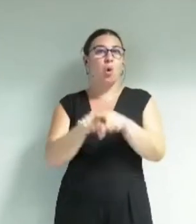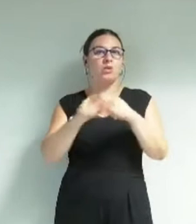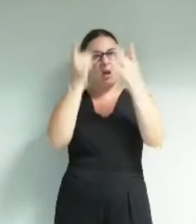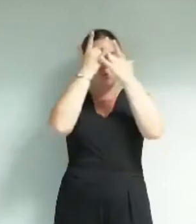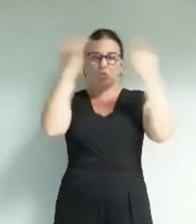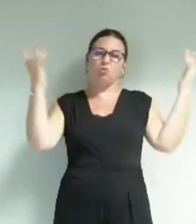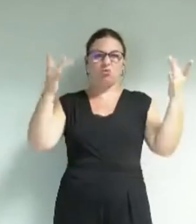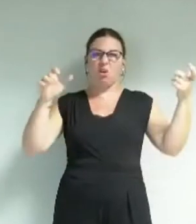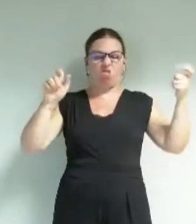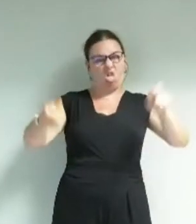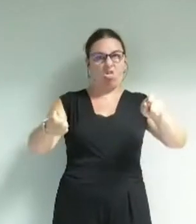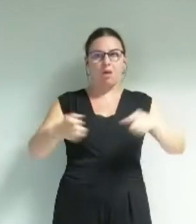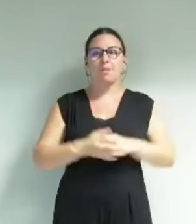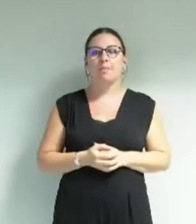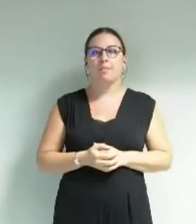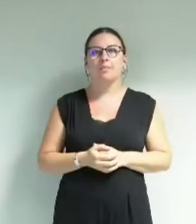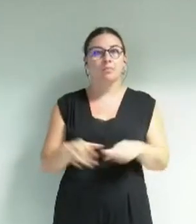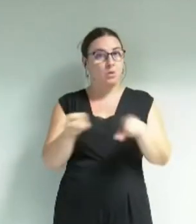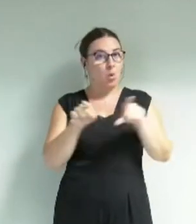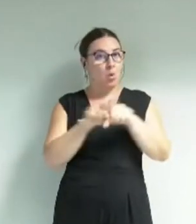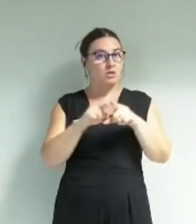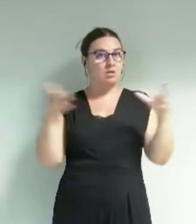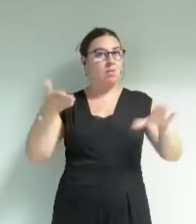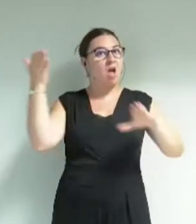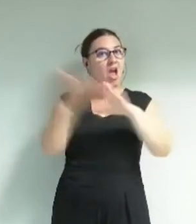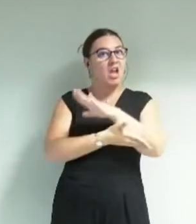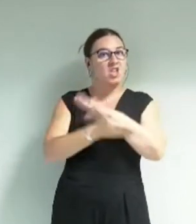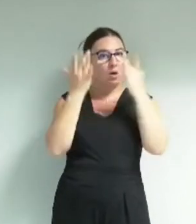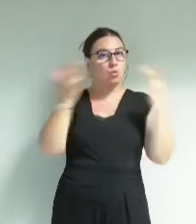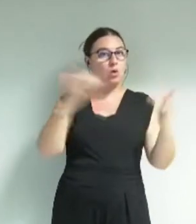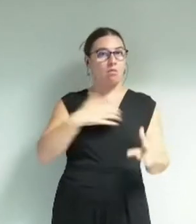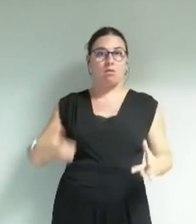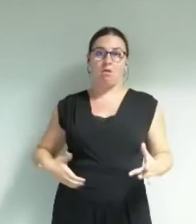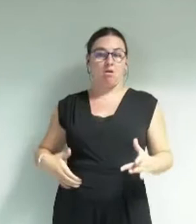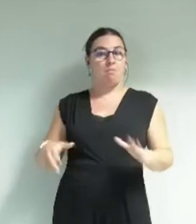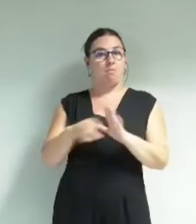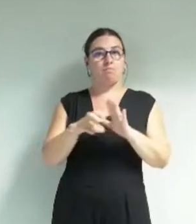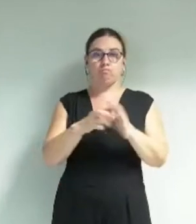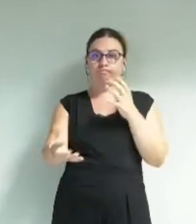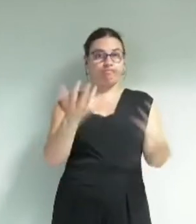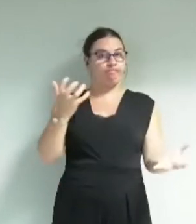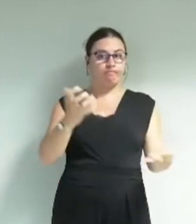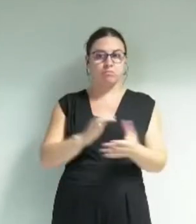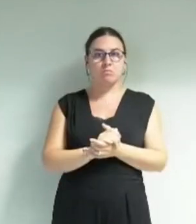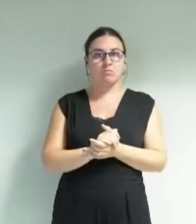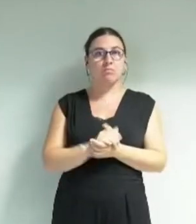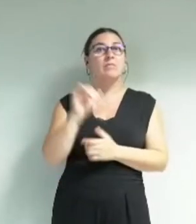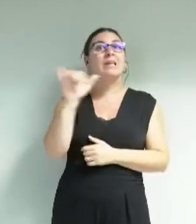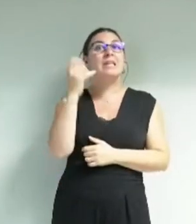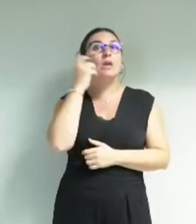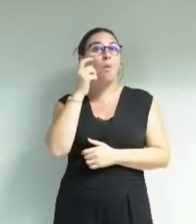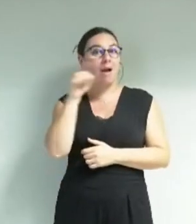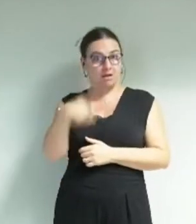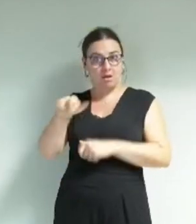grenobloise. L'échec de la politique culturelle de la municipalité est patent. Ce sont les grenoblois qui le constatent,